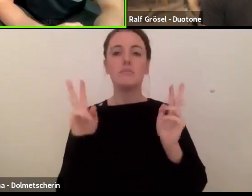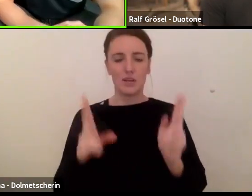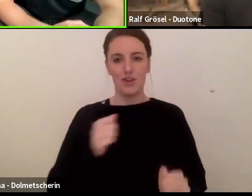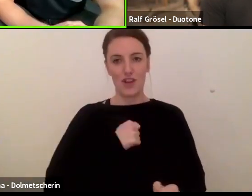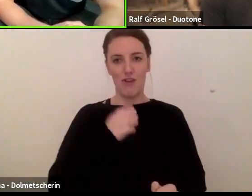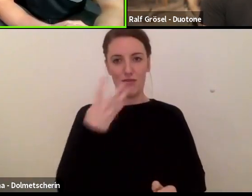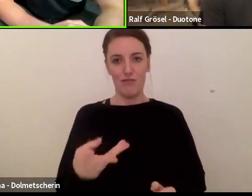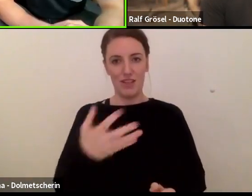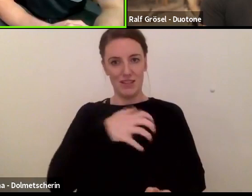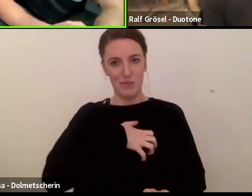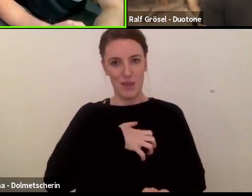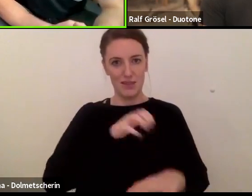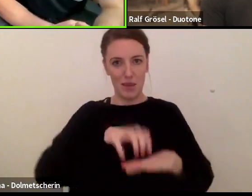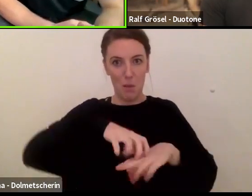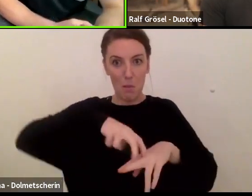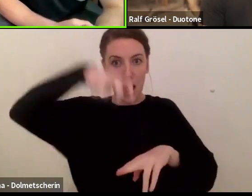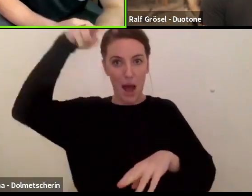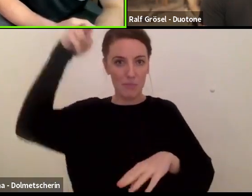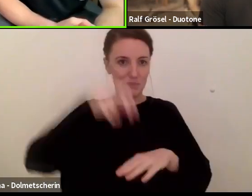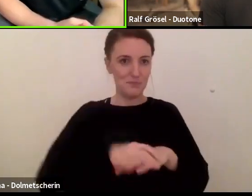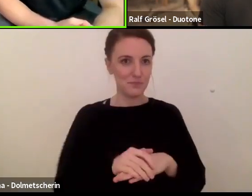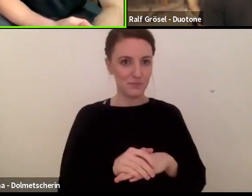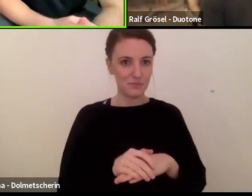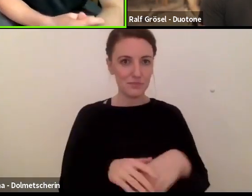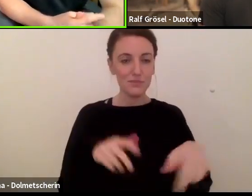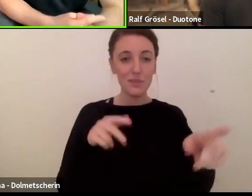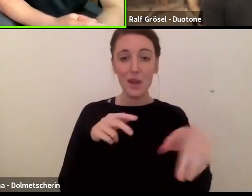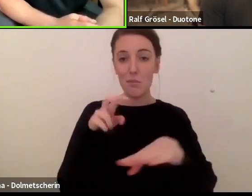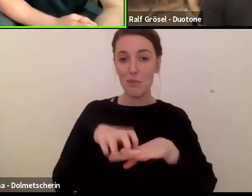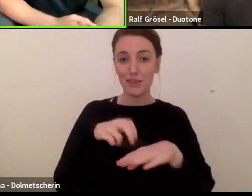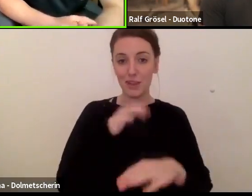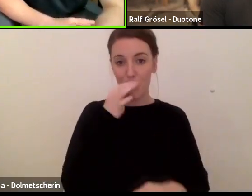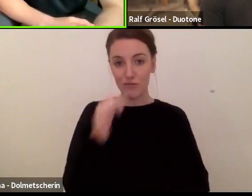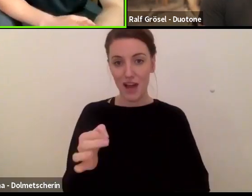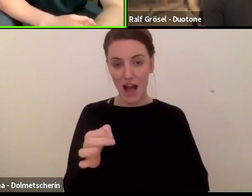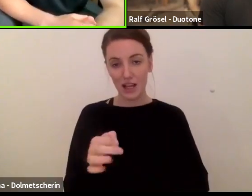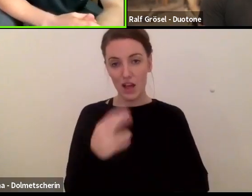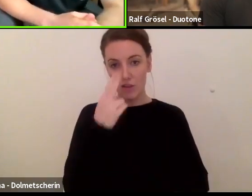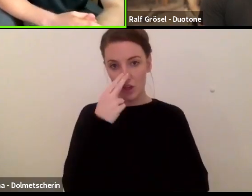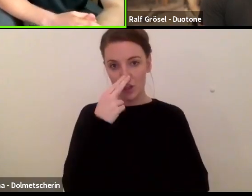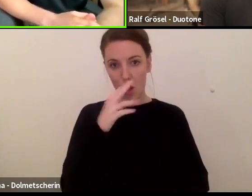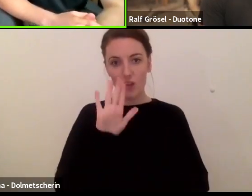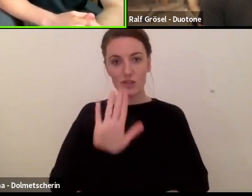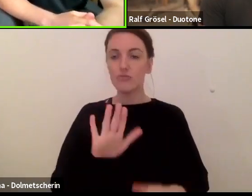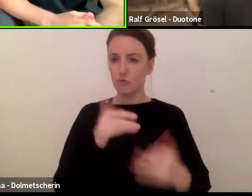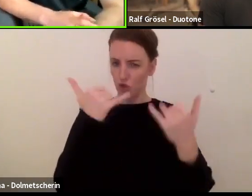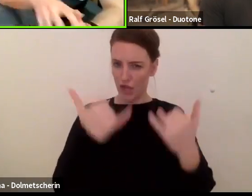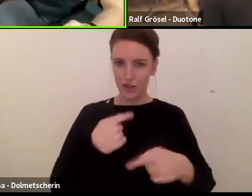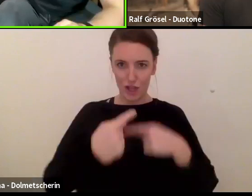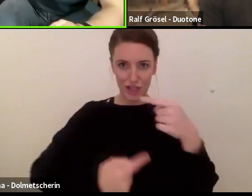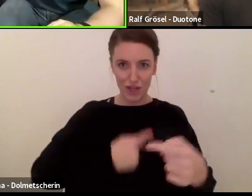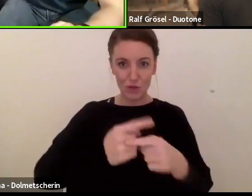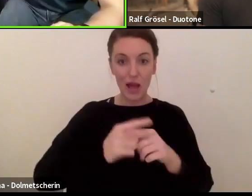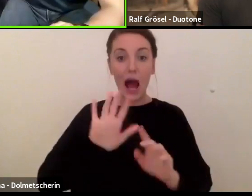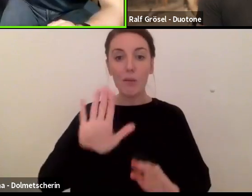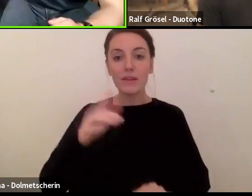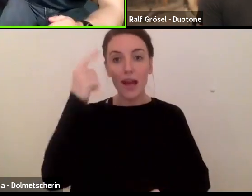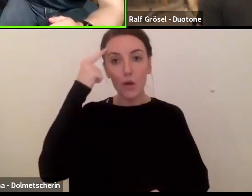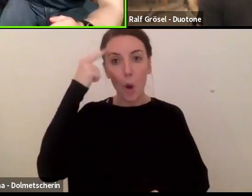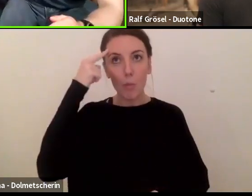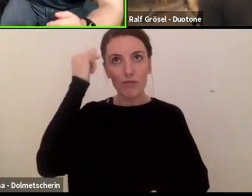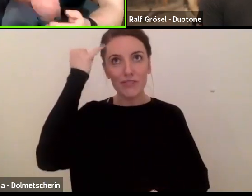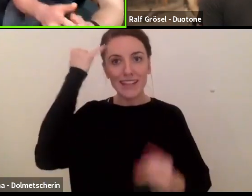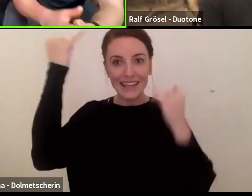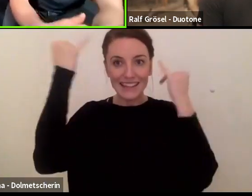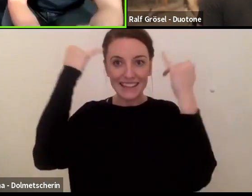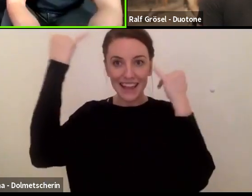Auch eine Frage, wie viele Jahre bist du voraus in deinen Entwicklungen im Kopf? Oder die Überlegungen, die du dir machst, wo sagst du, ich bin